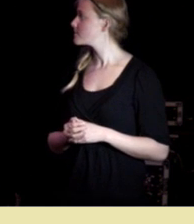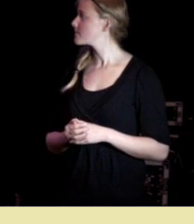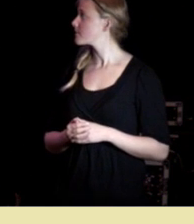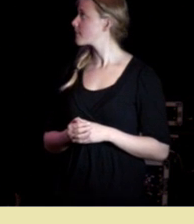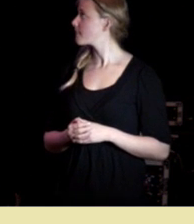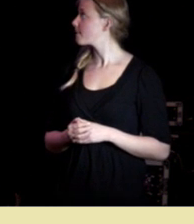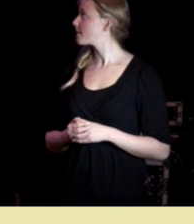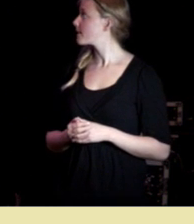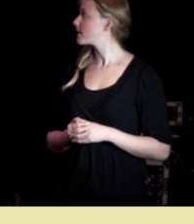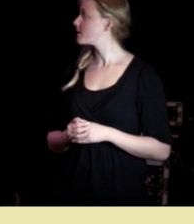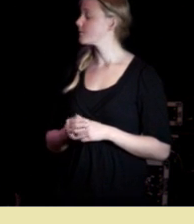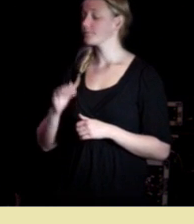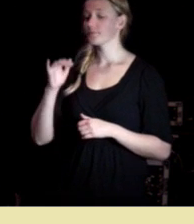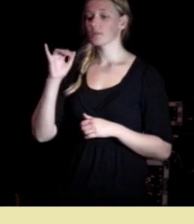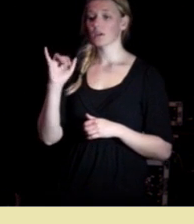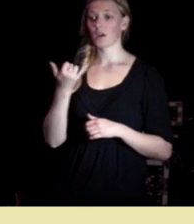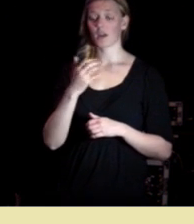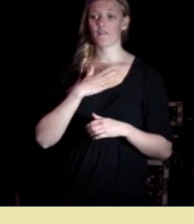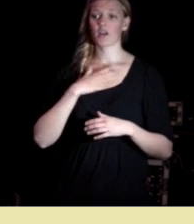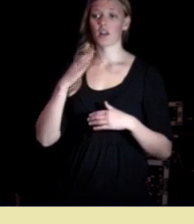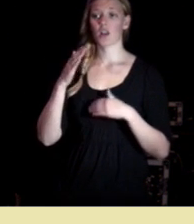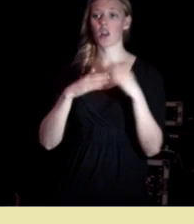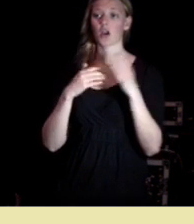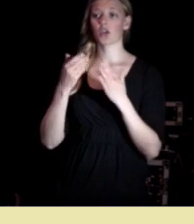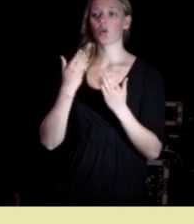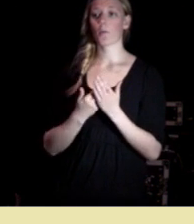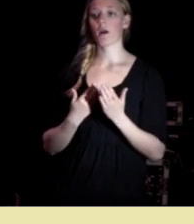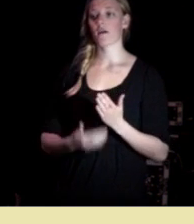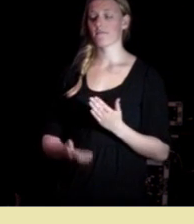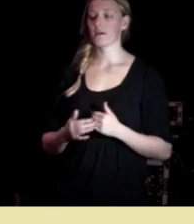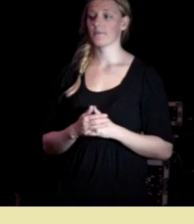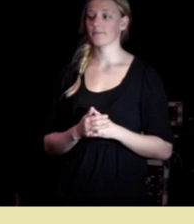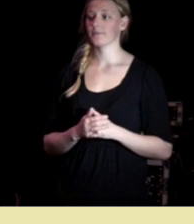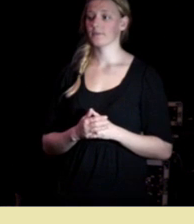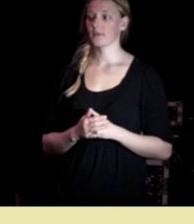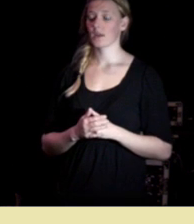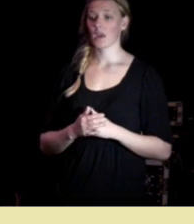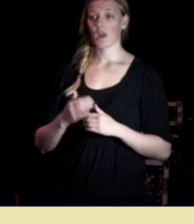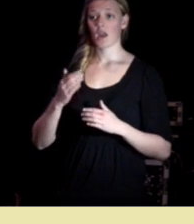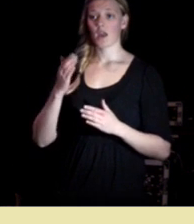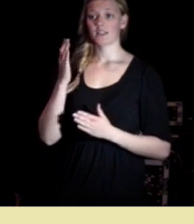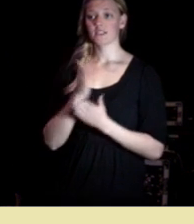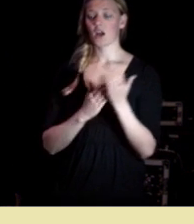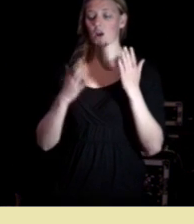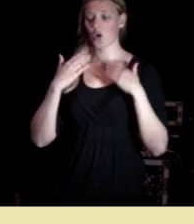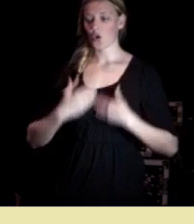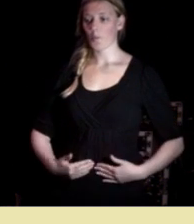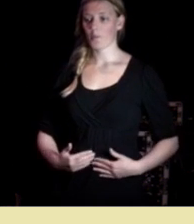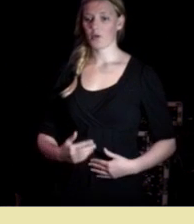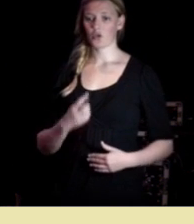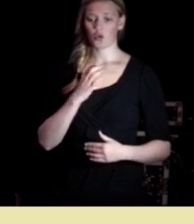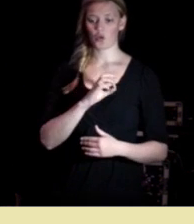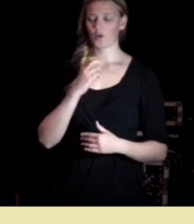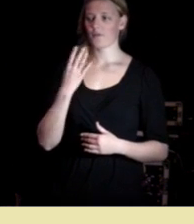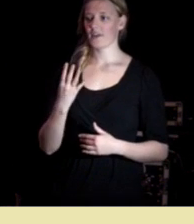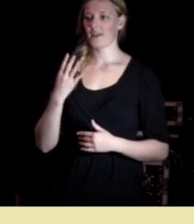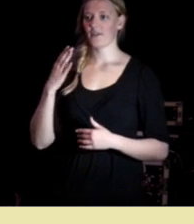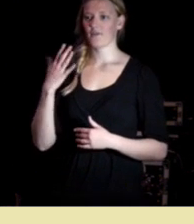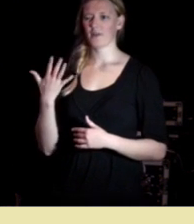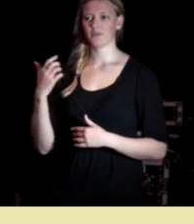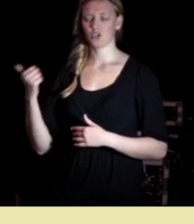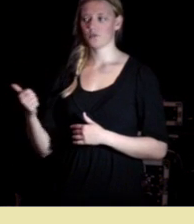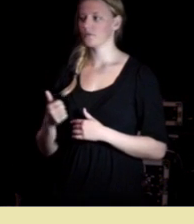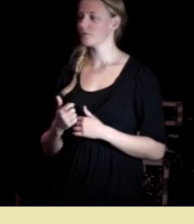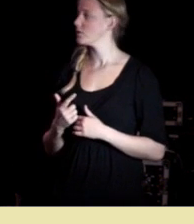så la meg lage et lite case et case er kroppen 0457 dette er en autentisk